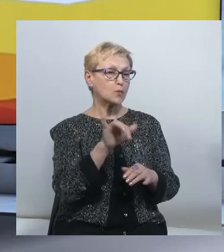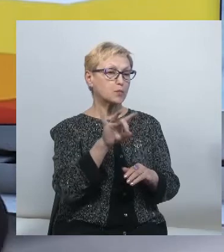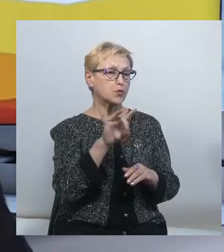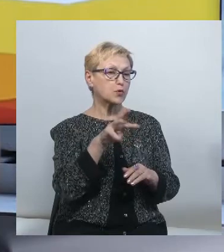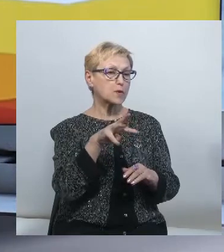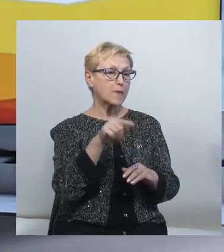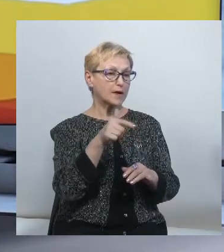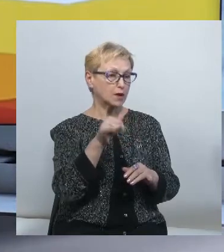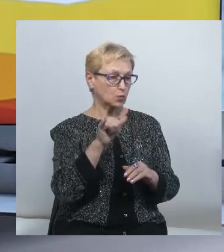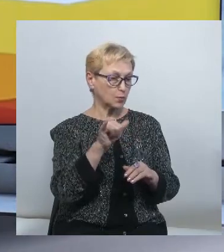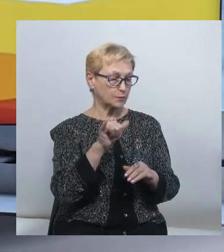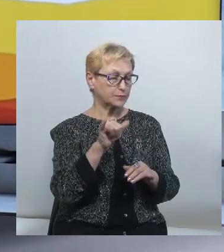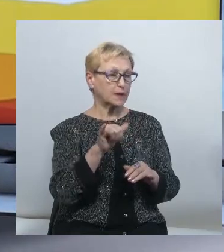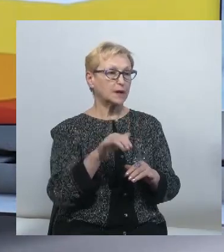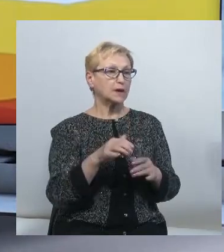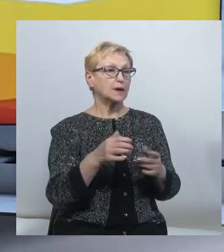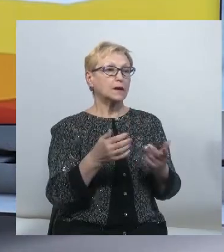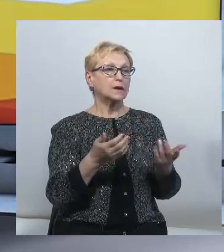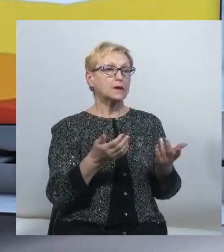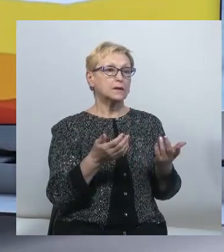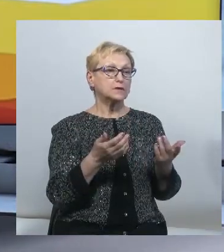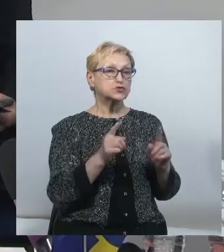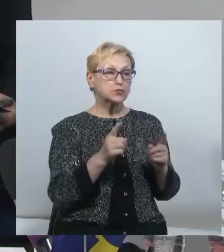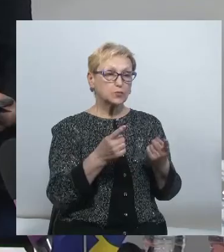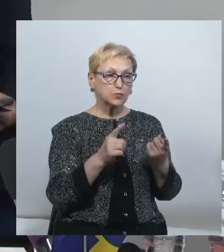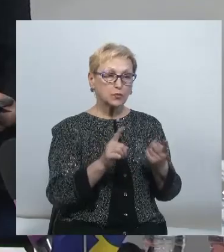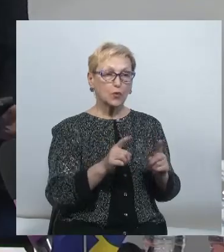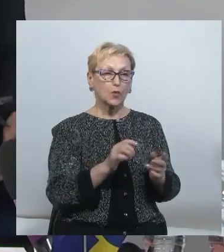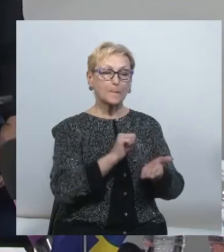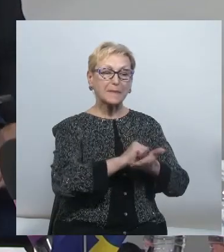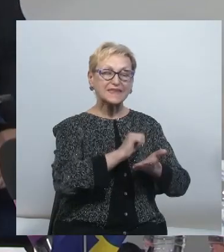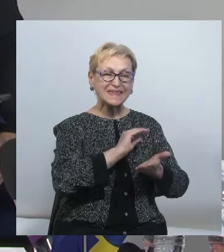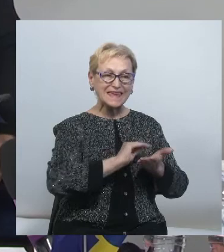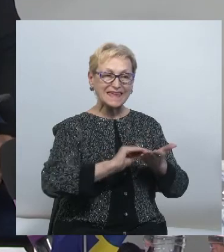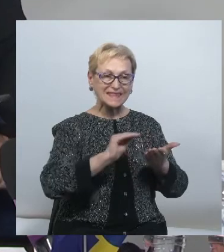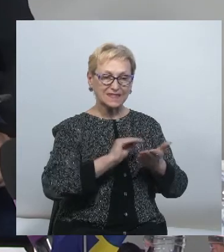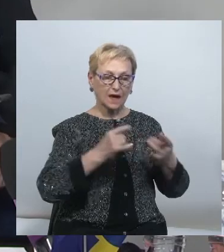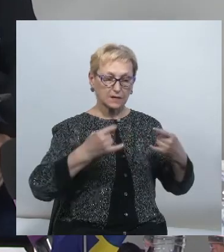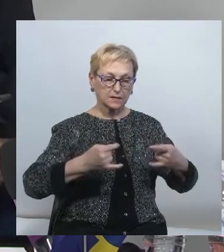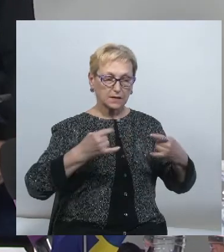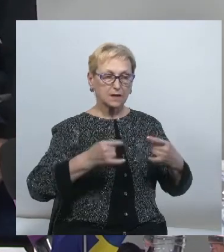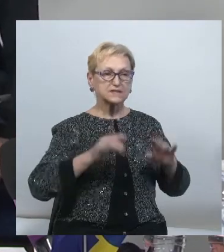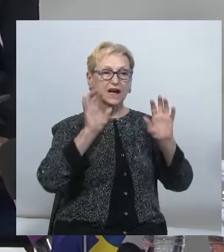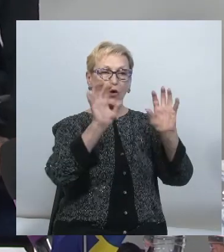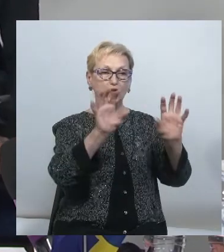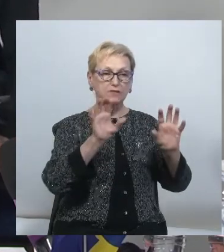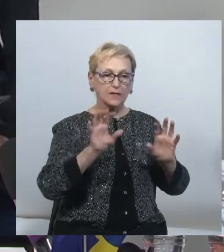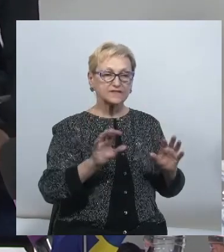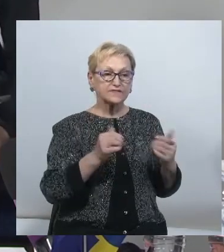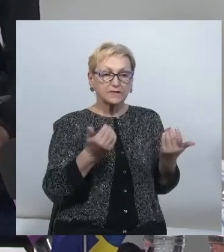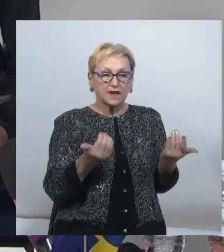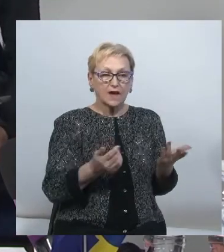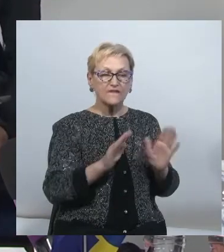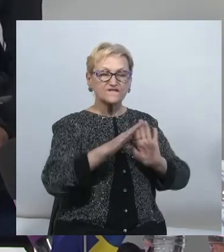глядачка трансляції запитує, чому ж нове медійне законодавство України викликало так багато дискусій і якщо його приймуть,